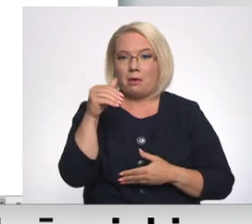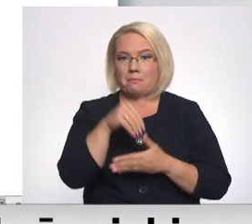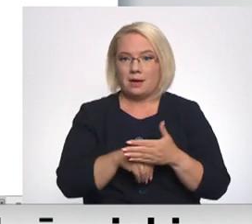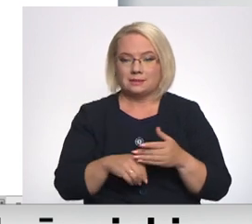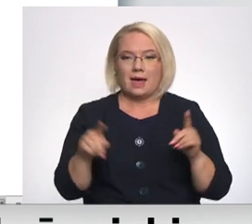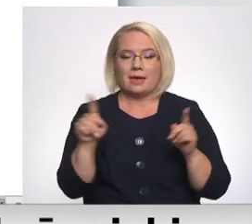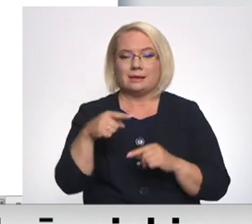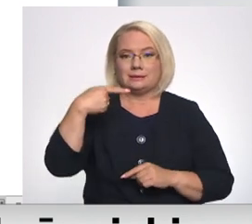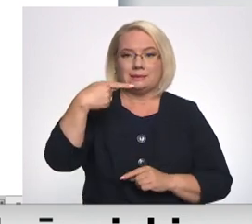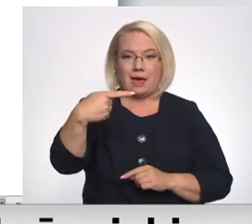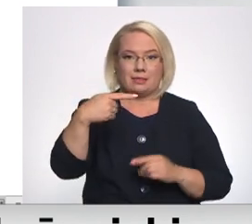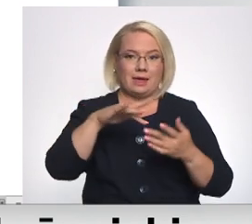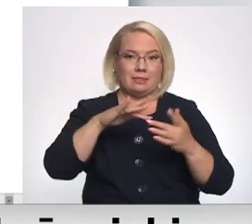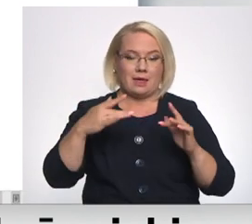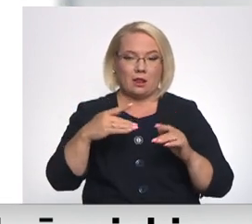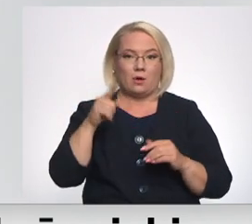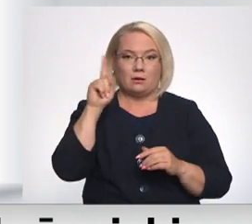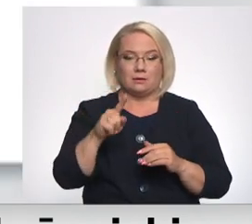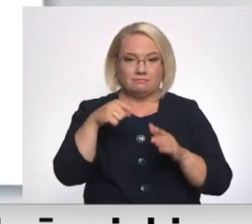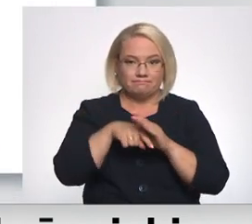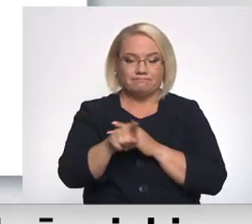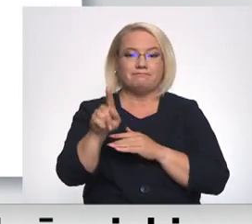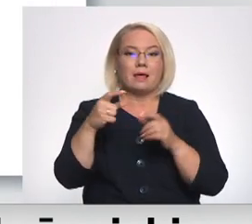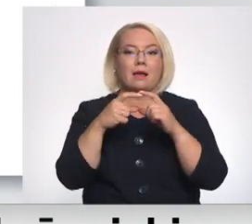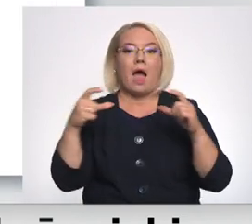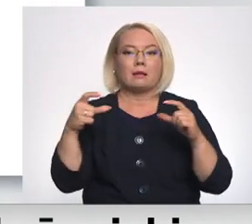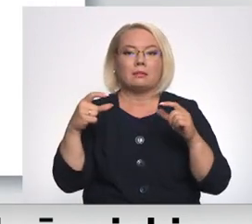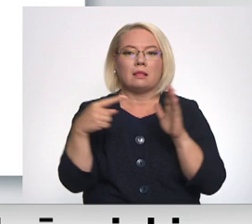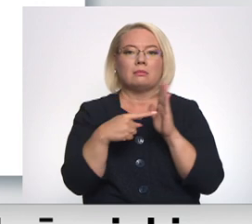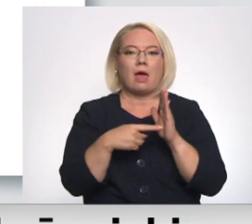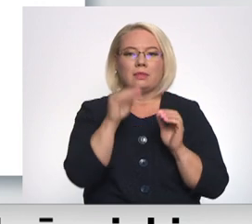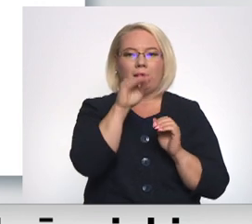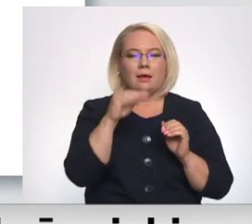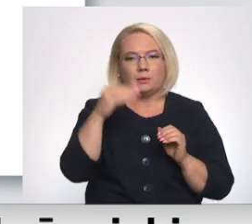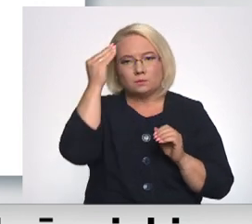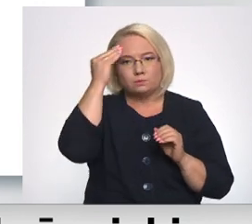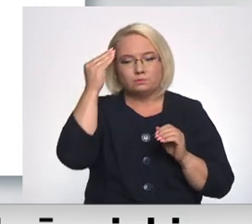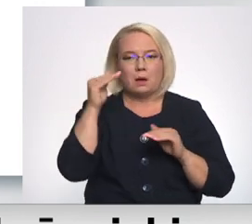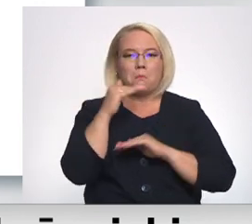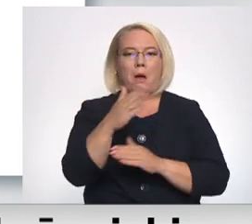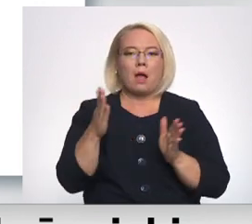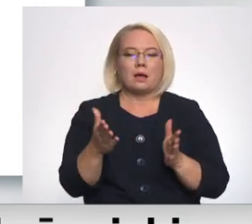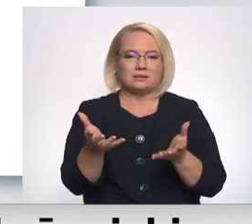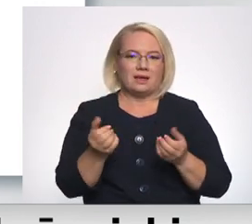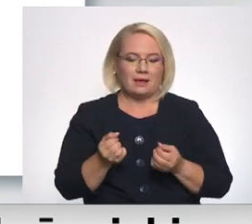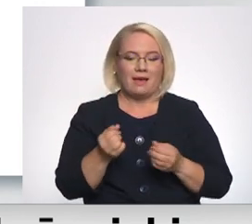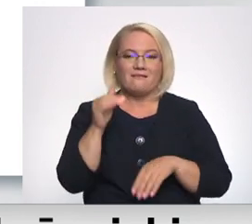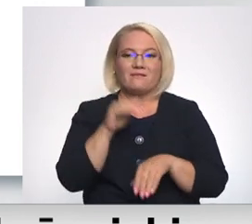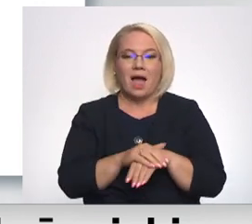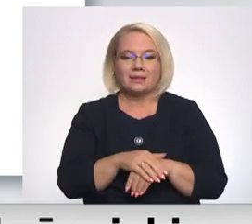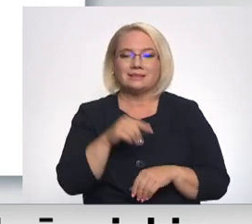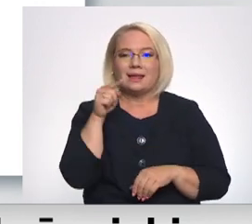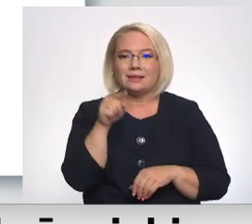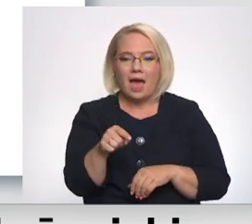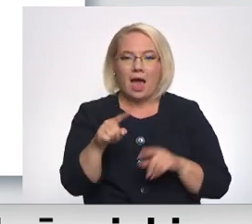saite uz interneta lapu, kur jāievada kredītkartas dati, it kā patsiņas saņemšanai. Taču patiesībā šai lapai ar